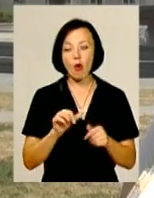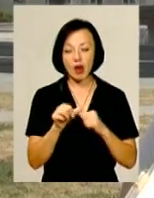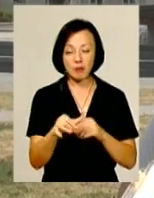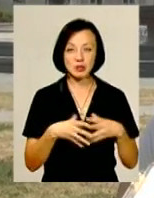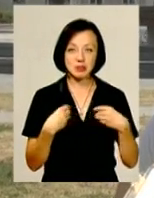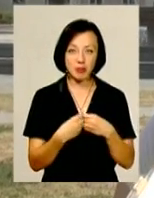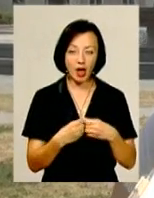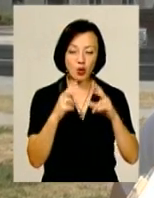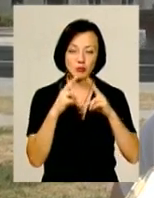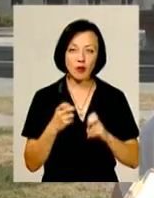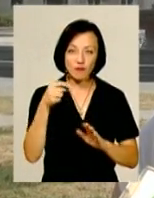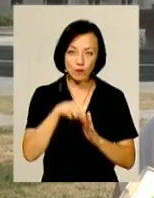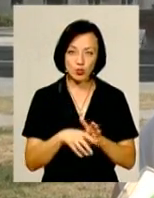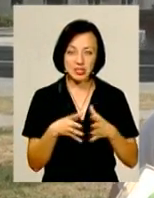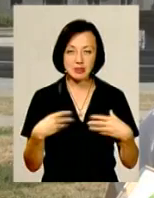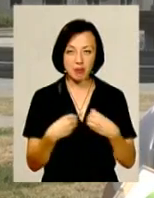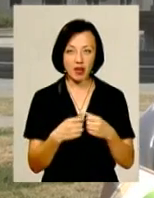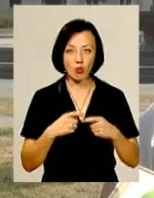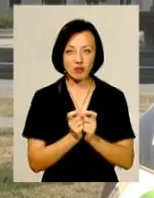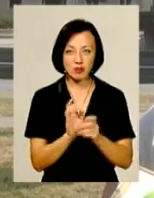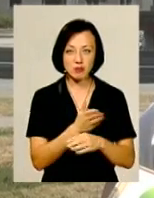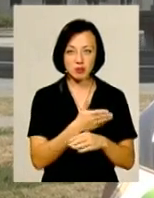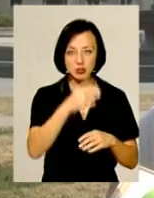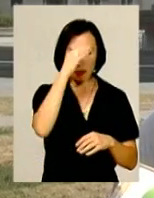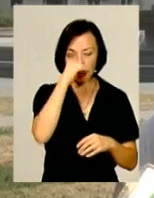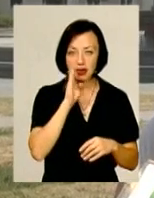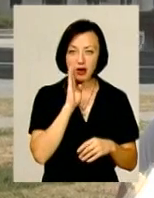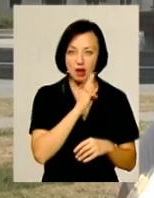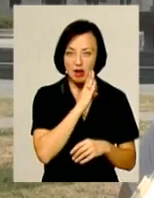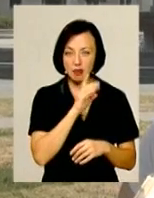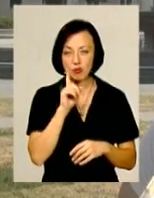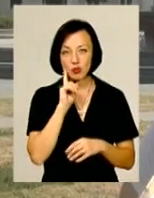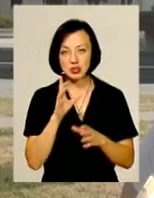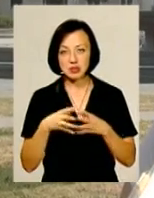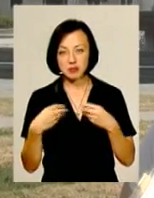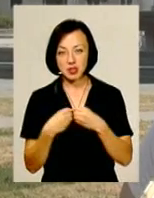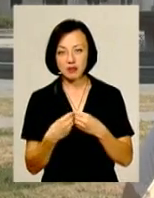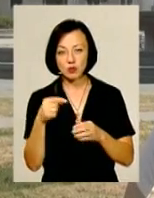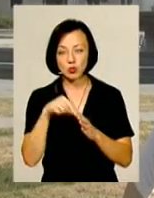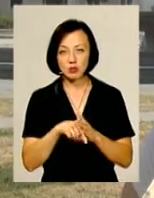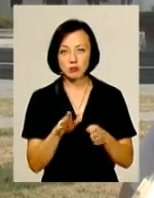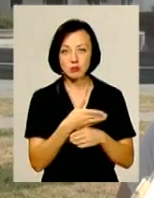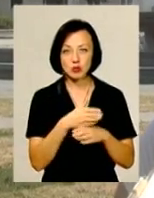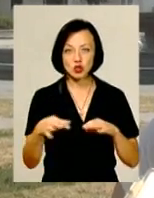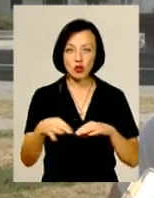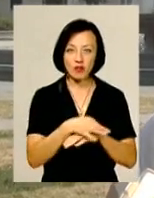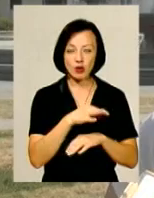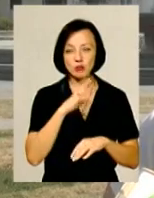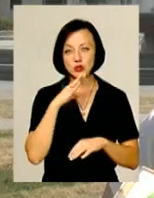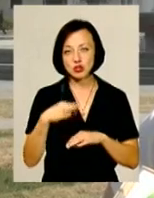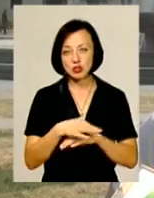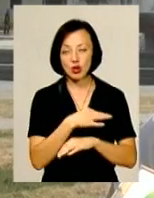і розбирати вже такі, знаєте, внутрісімейні конфлікти між батьками і молодою сім'єю, внутрі сім'ї між чоловіком і жінкою,